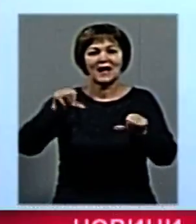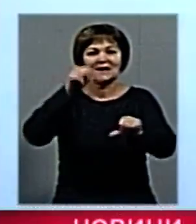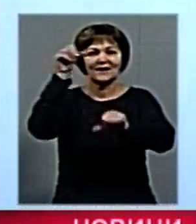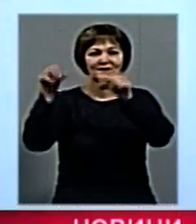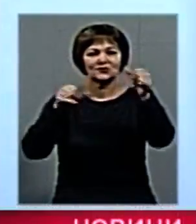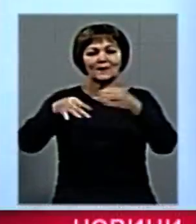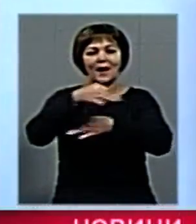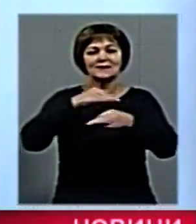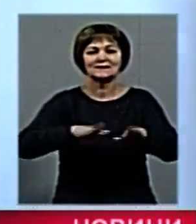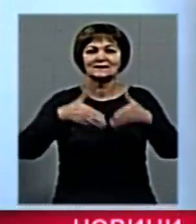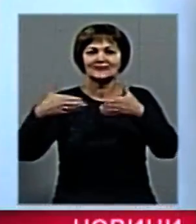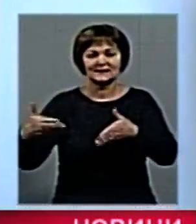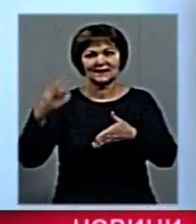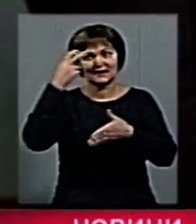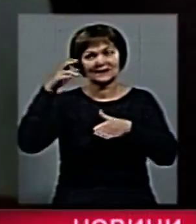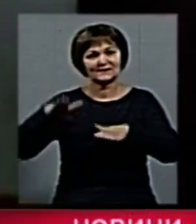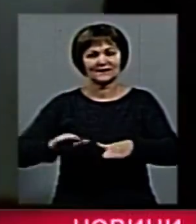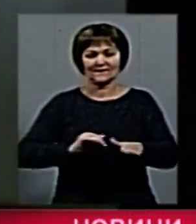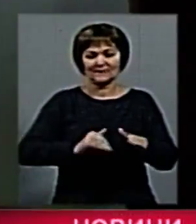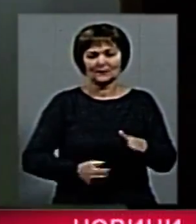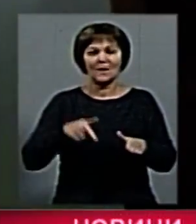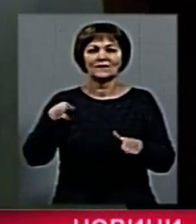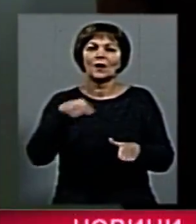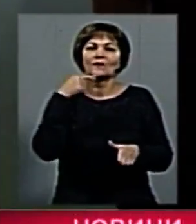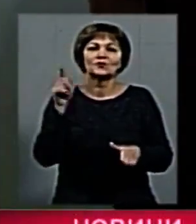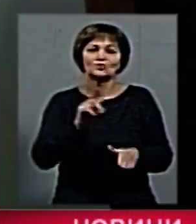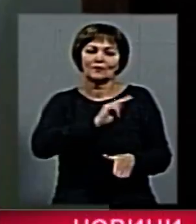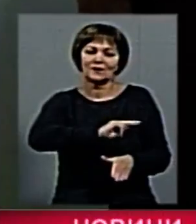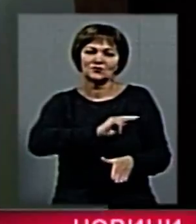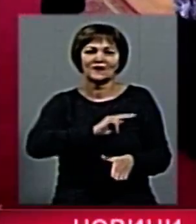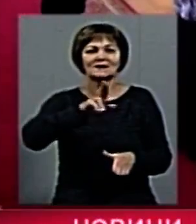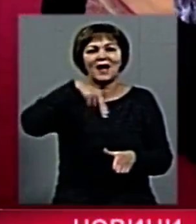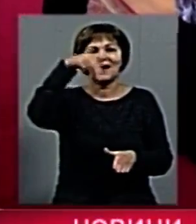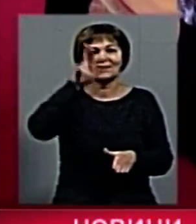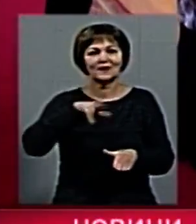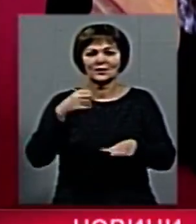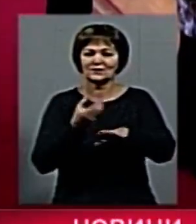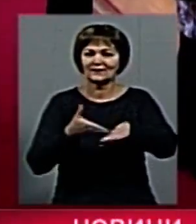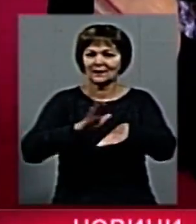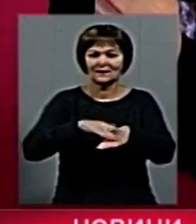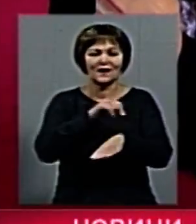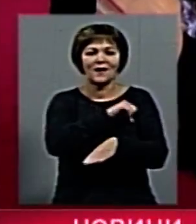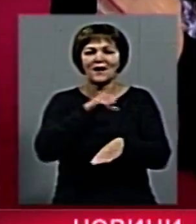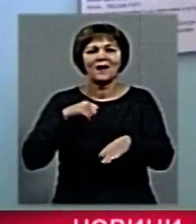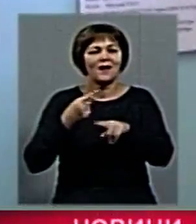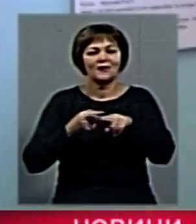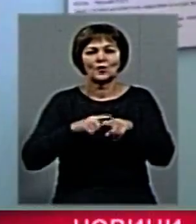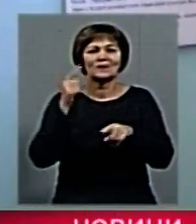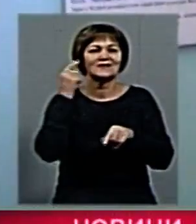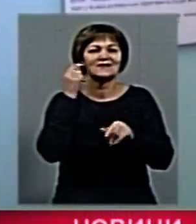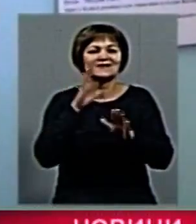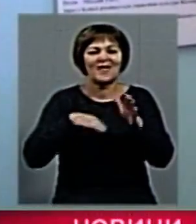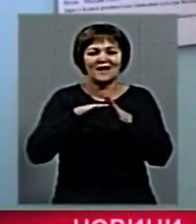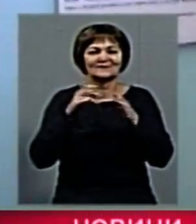асистентом в одній із столичних фірм. Художниця визнає, що працювати з акварелю складно, адже це сама неслухняна фарба,